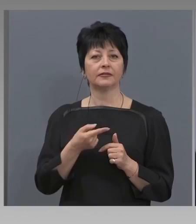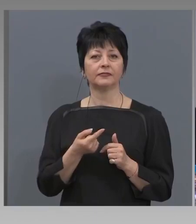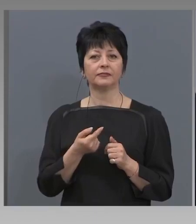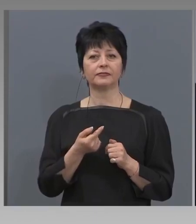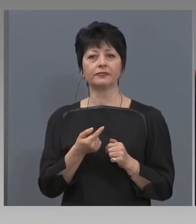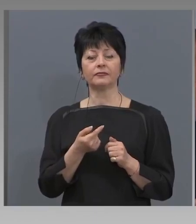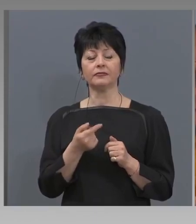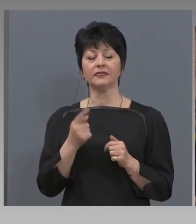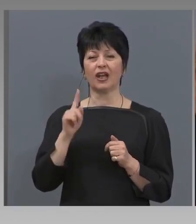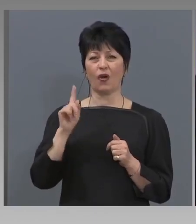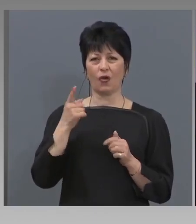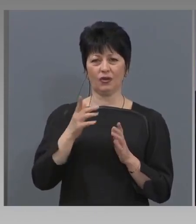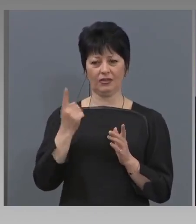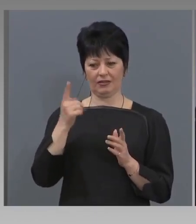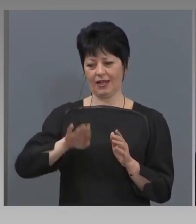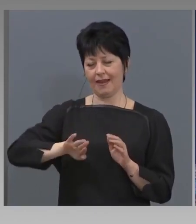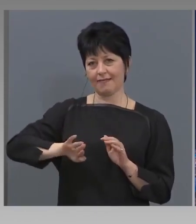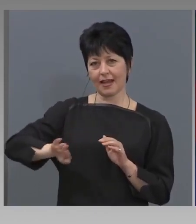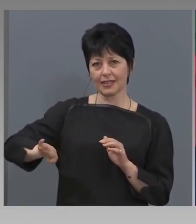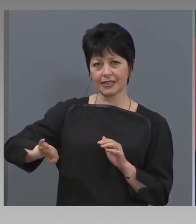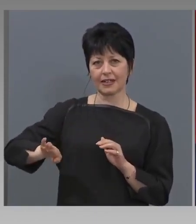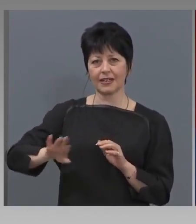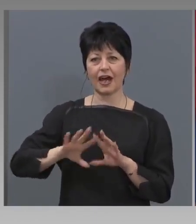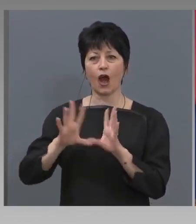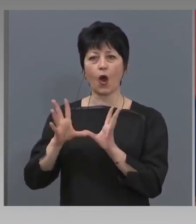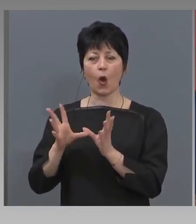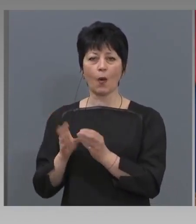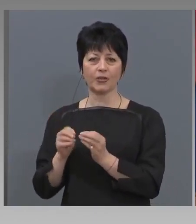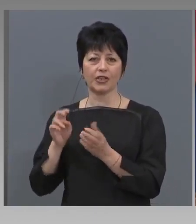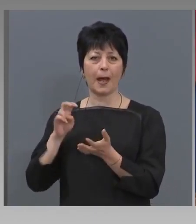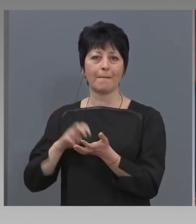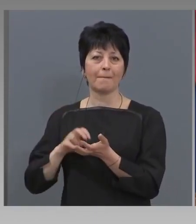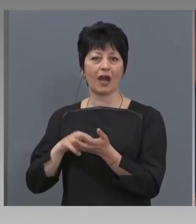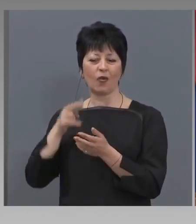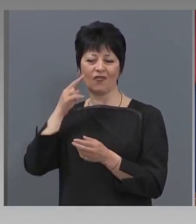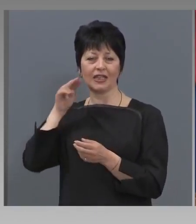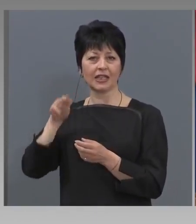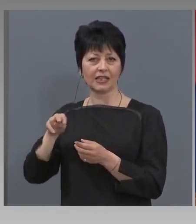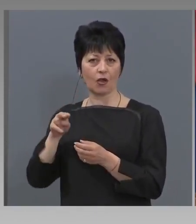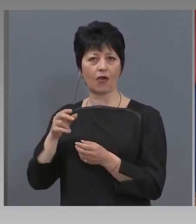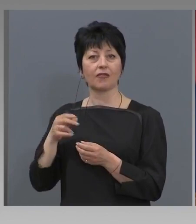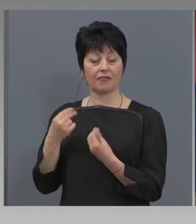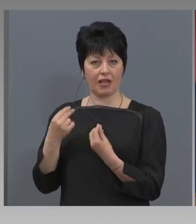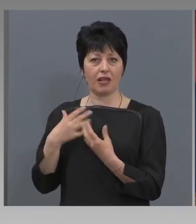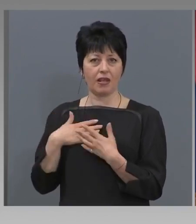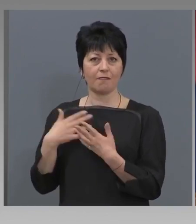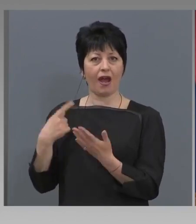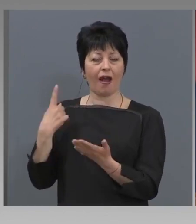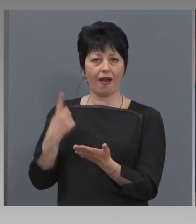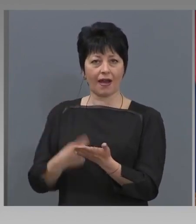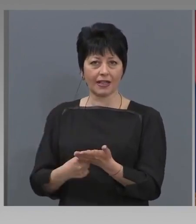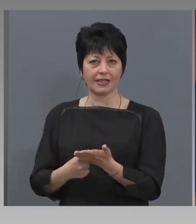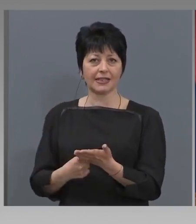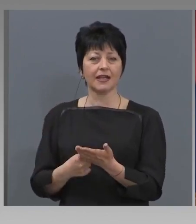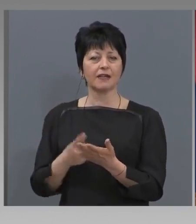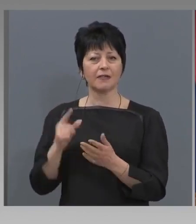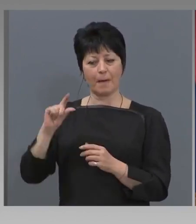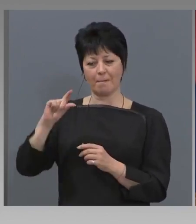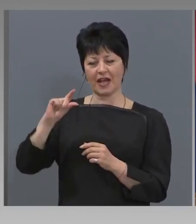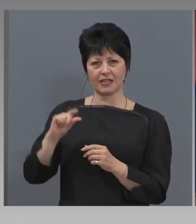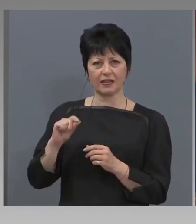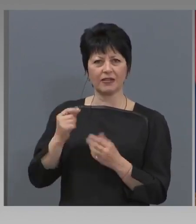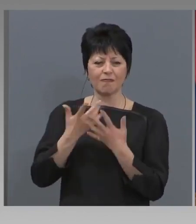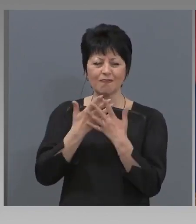от една страна Общия банков назор гарантира действително максимална